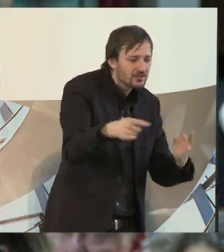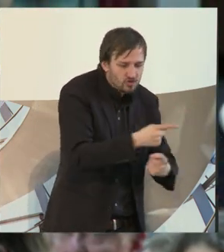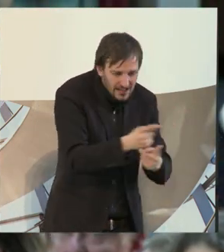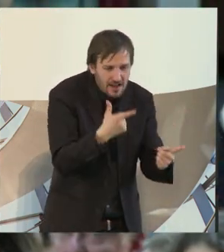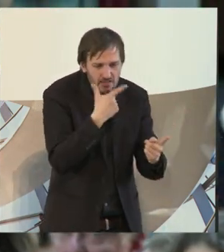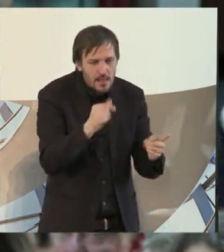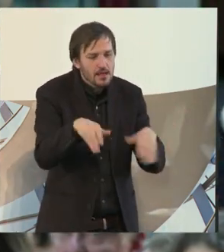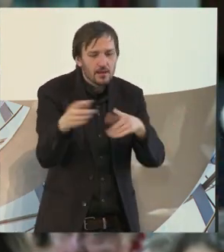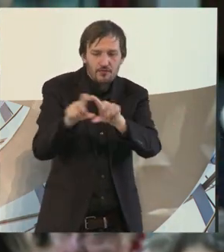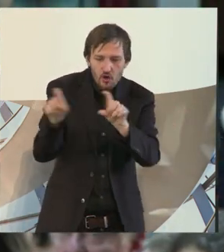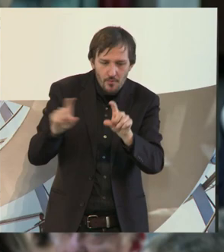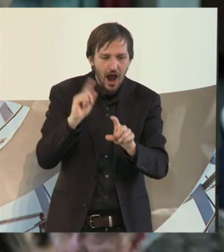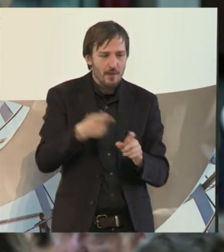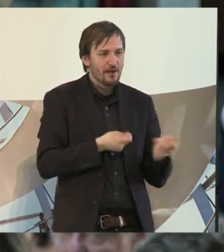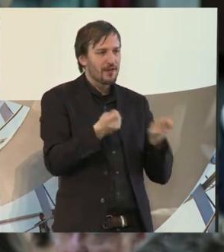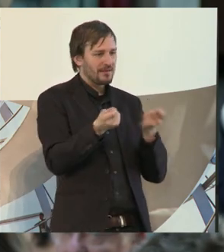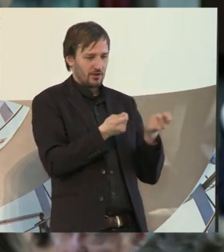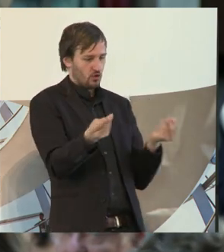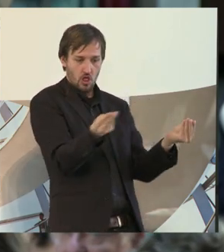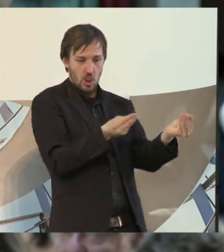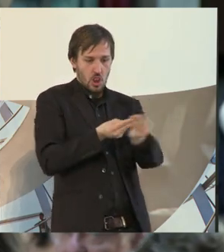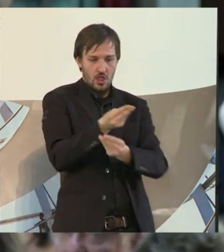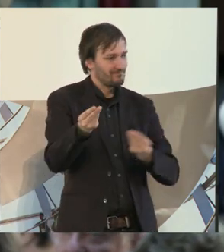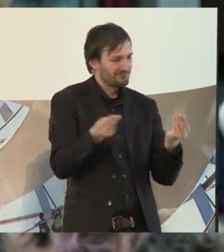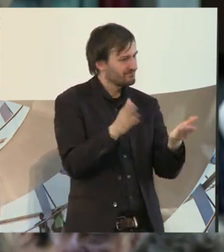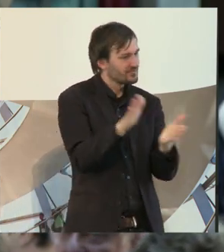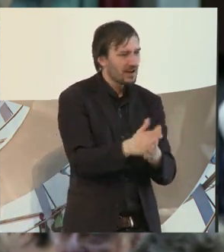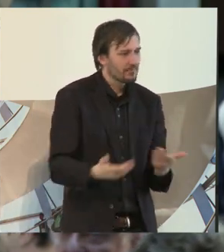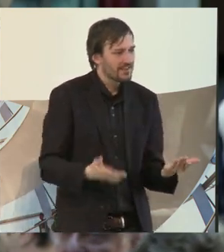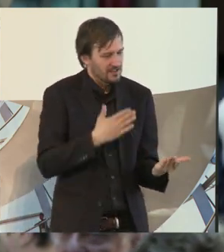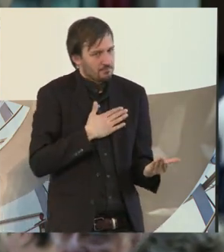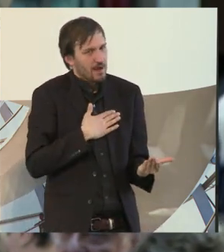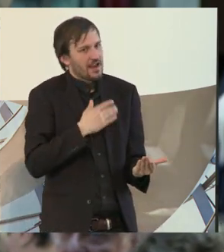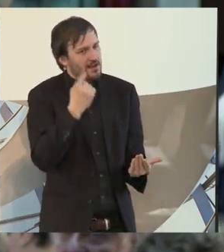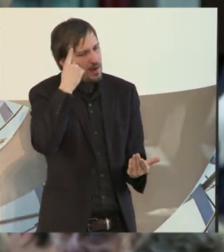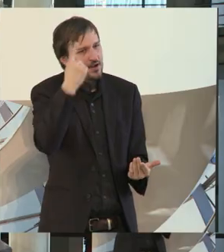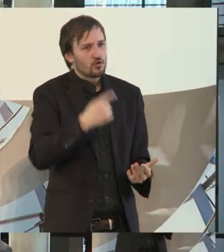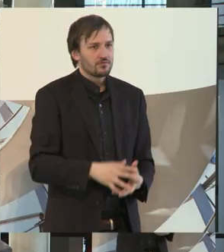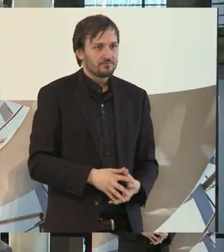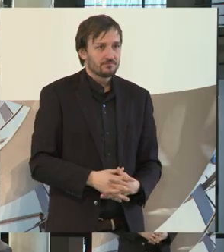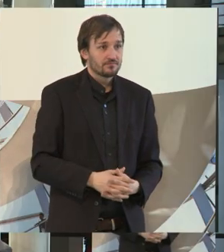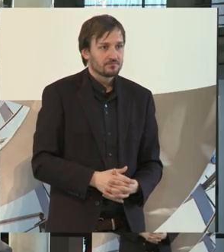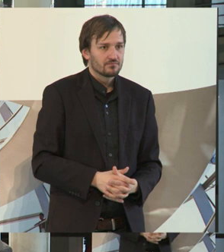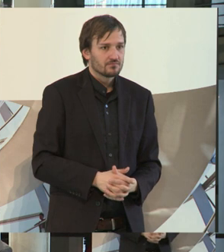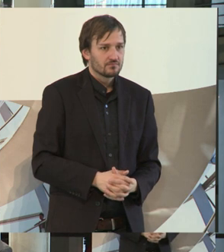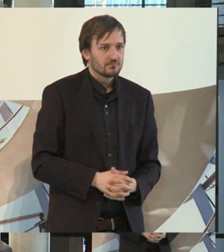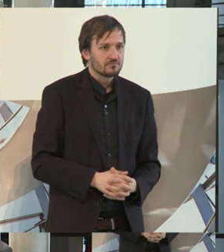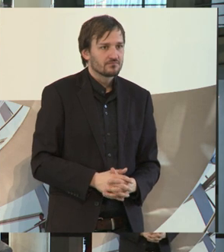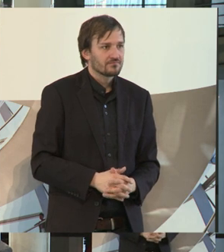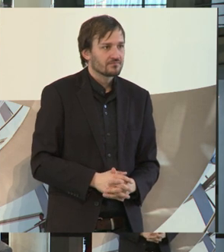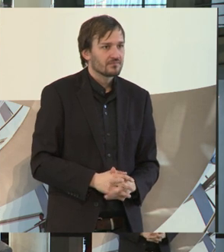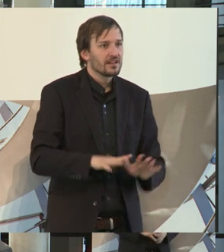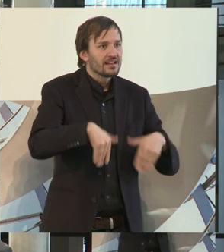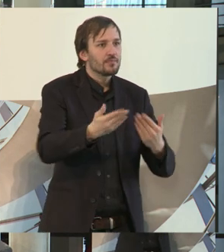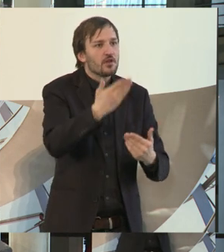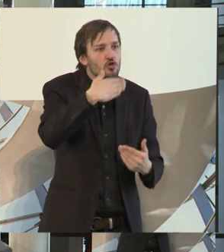wollen, es gibt Firmen, aber die Vermittlungsstrukturen, die funktionieren nicht. Das ist mein Plädoyer. Dankeschön. Wir haben noch sehr, sehr viele Wortmeldungen. Ich würde jetzt